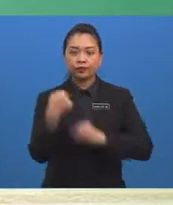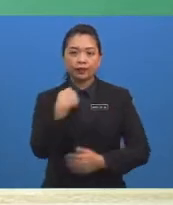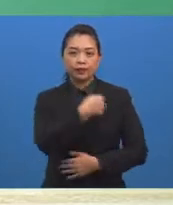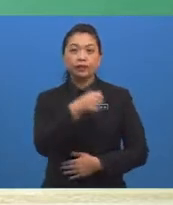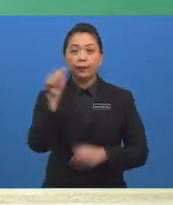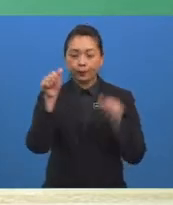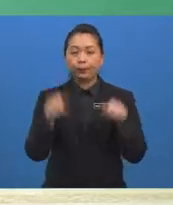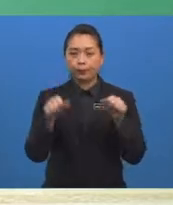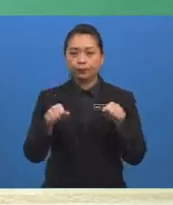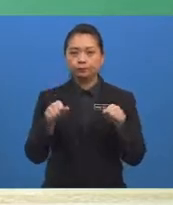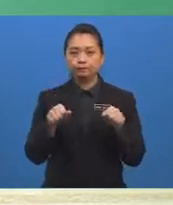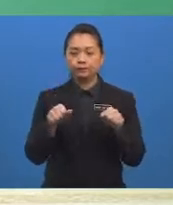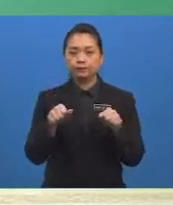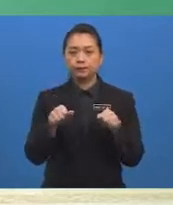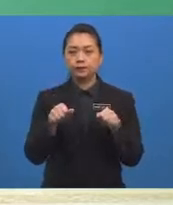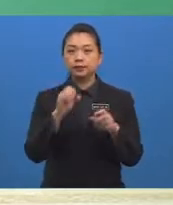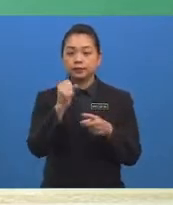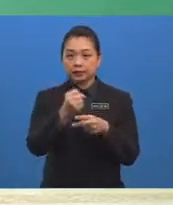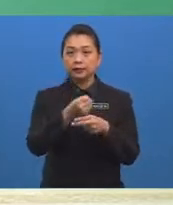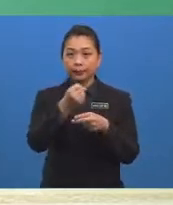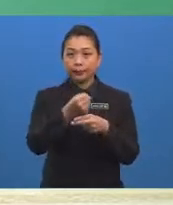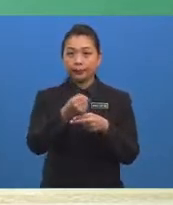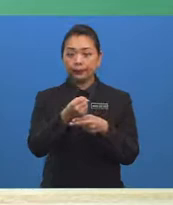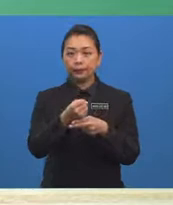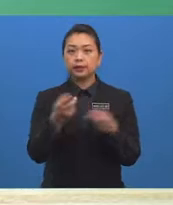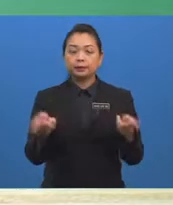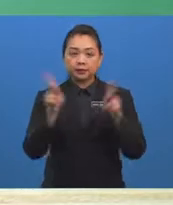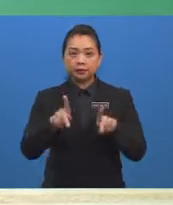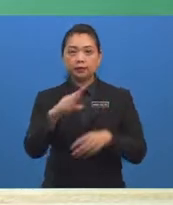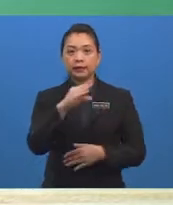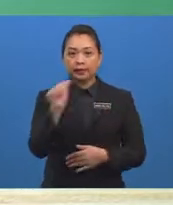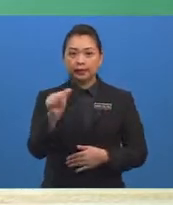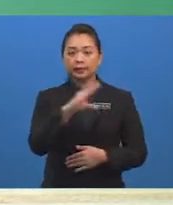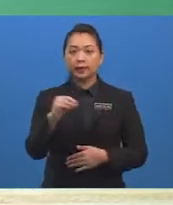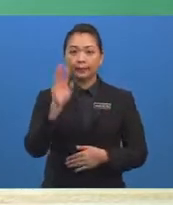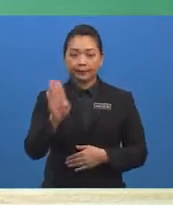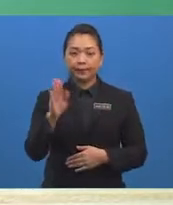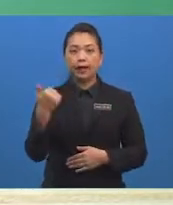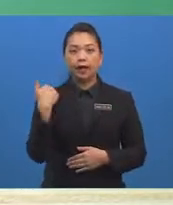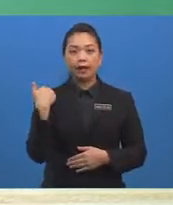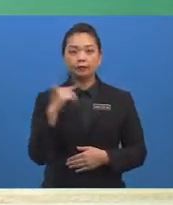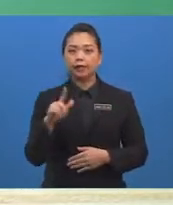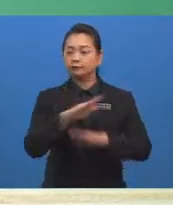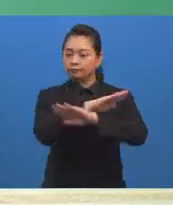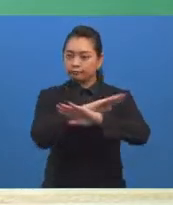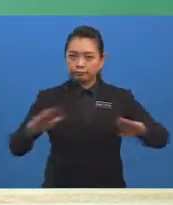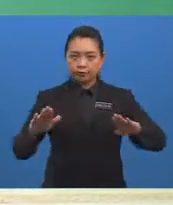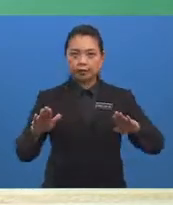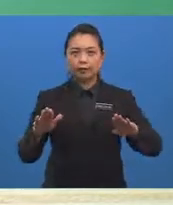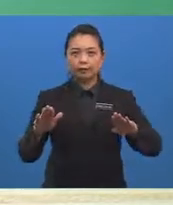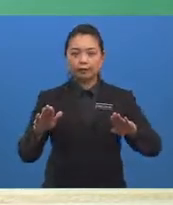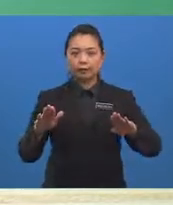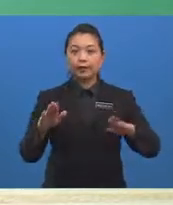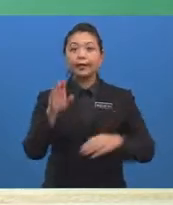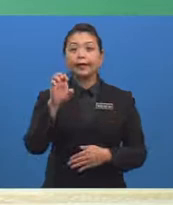boleh simpulkan bahawa peristiwa A dan peristiwa B adalah tidak saling eksklusif